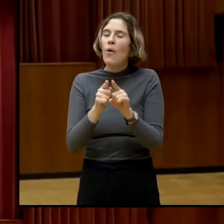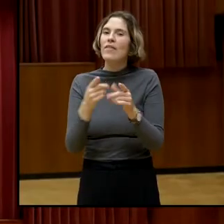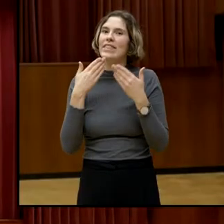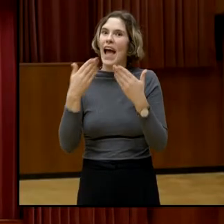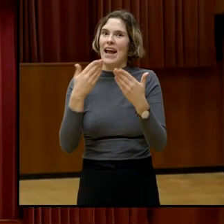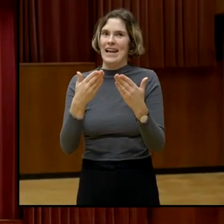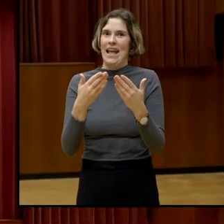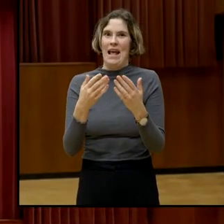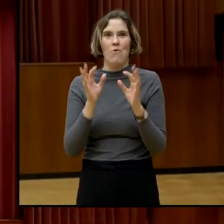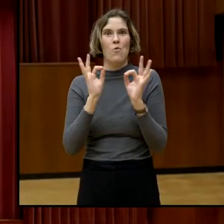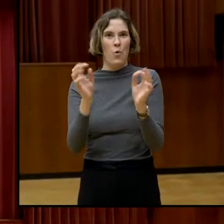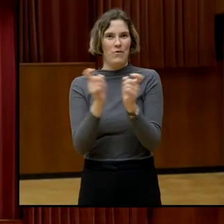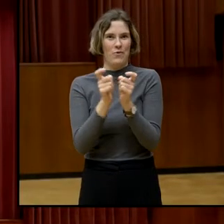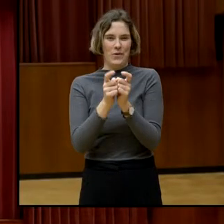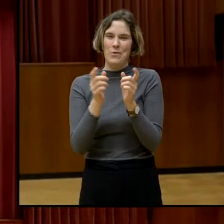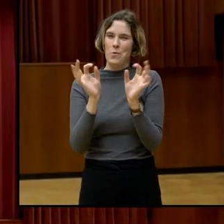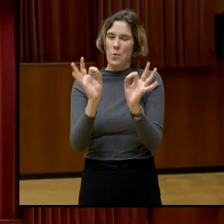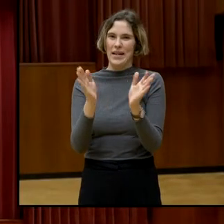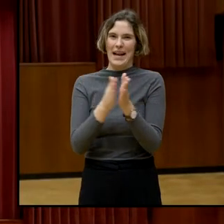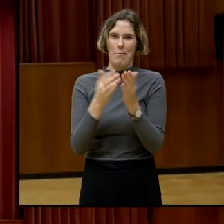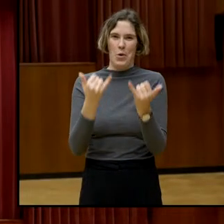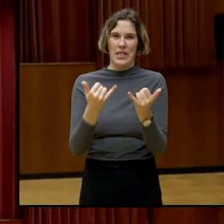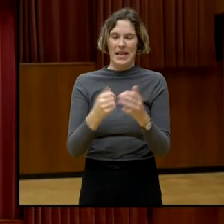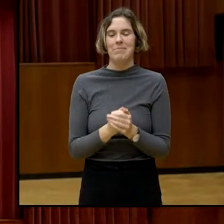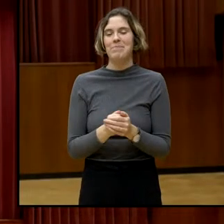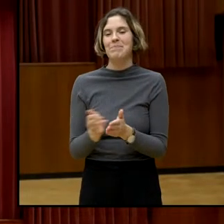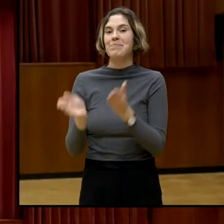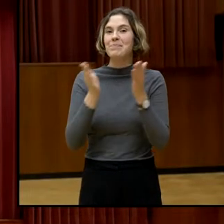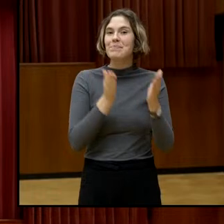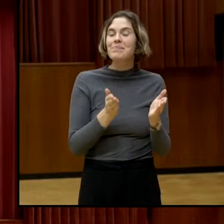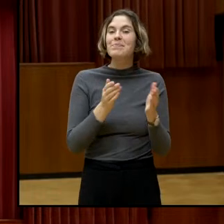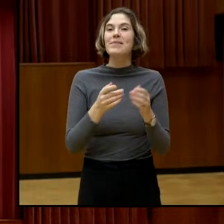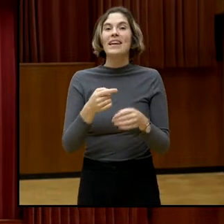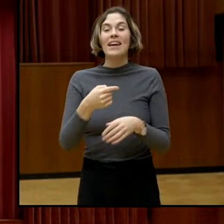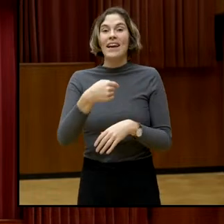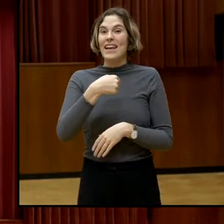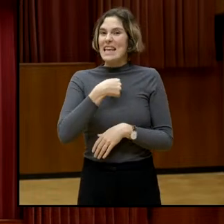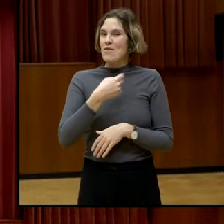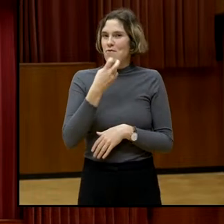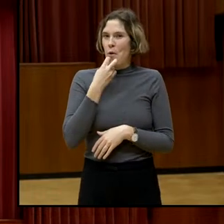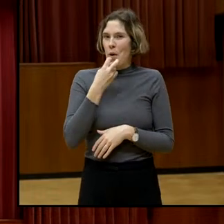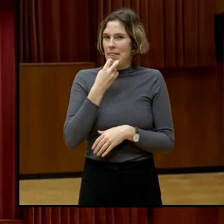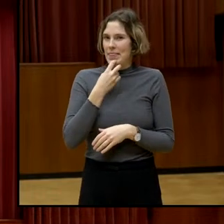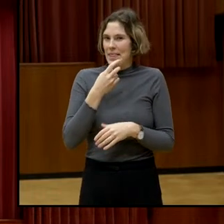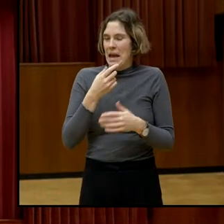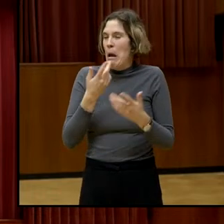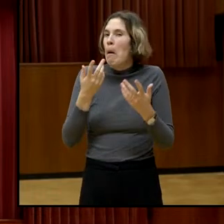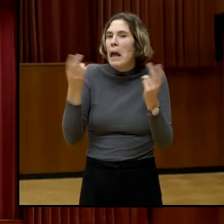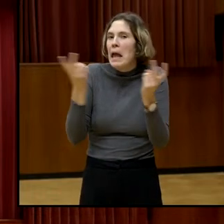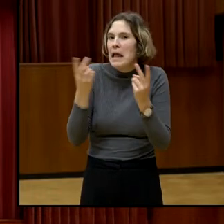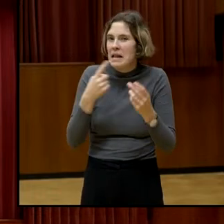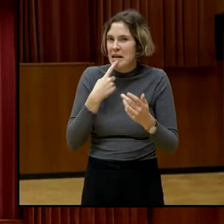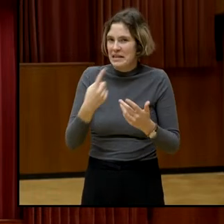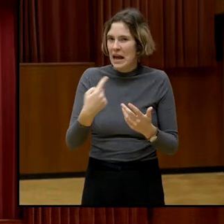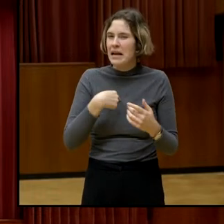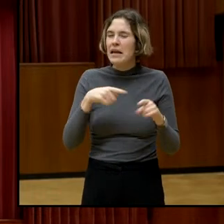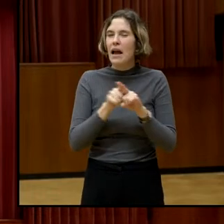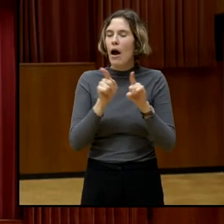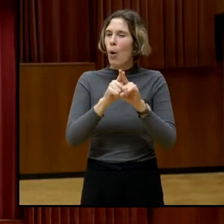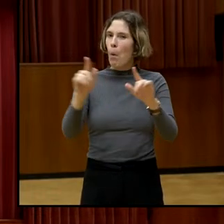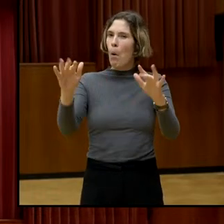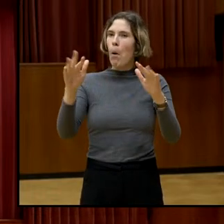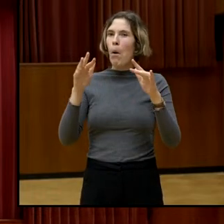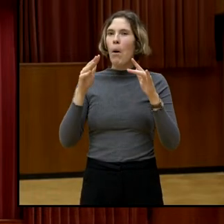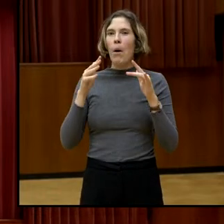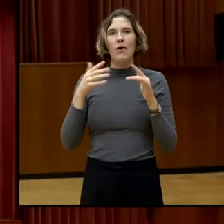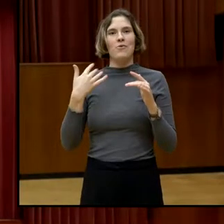Gerlinde? Ja, ich wollte ehrlich gesagt nicht viel anderes sagen. Also, mir ist jetzt genauso gegangen, dass ich gemerkt habe, dass ich